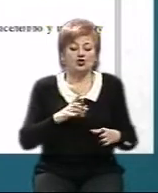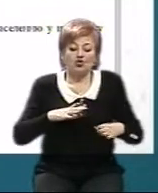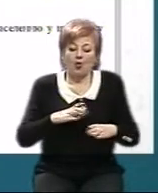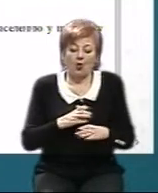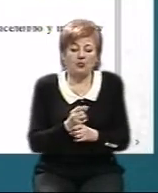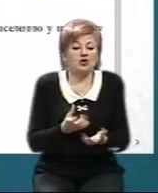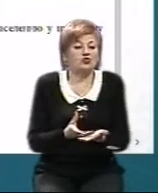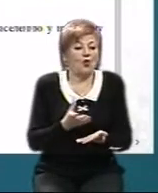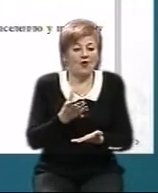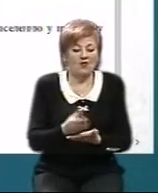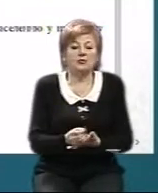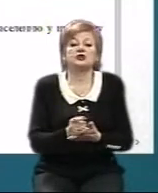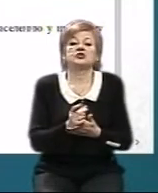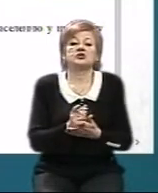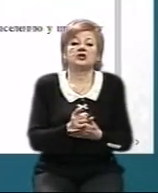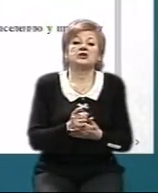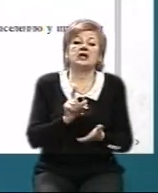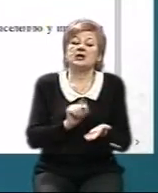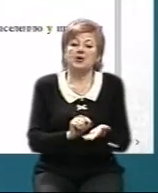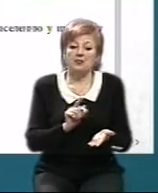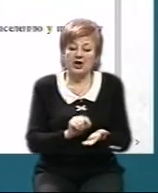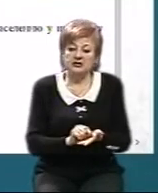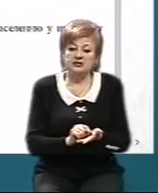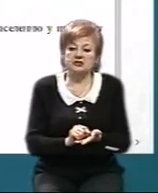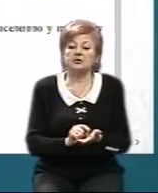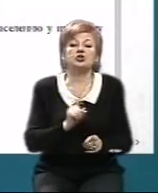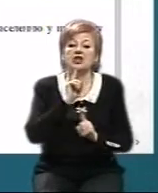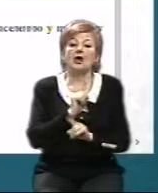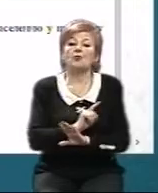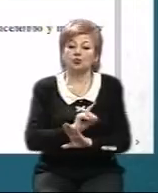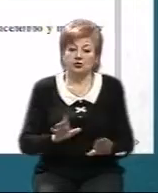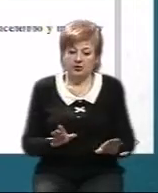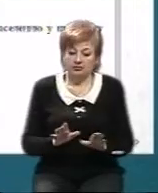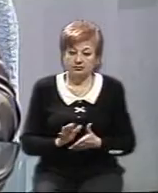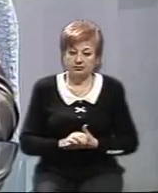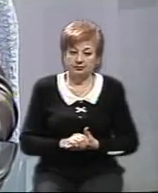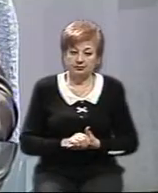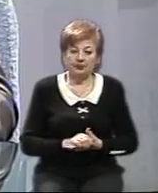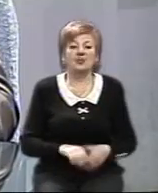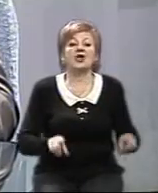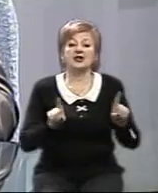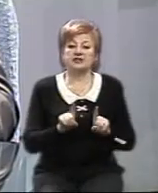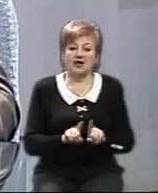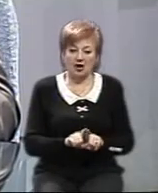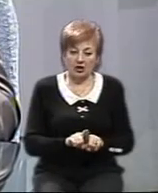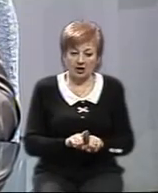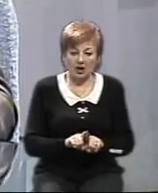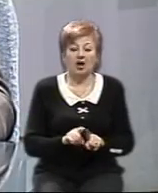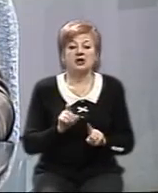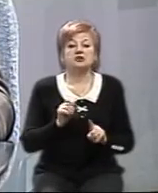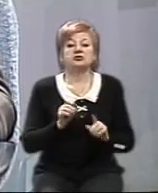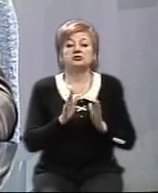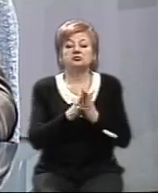по виплатах соціальних допомог та пенсій не буде. Також на урядовому